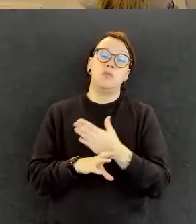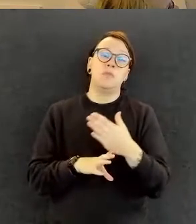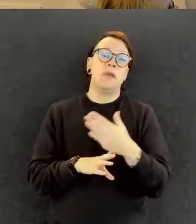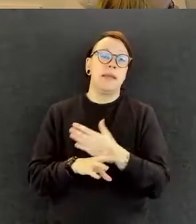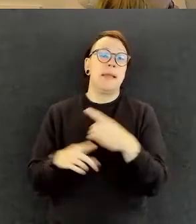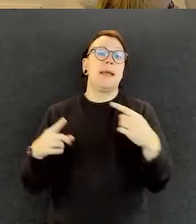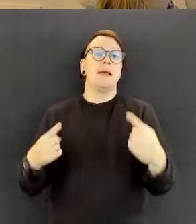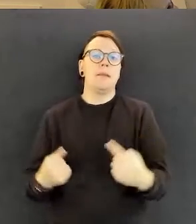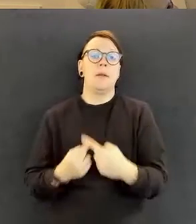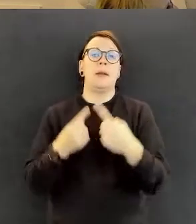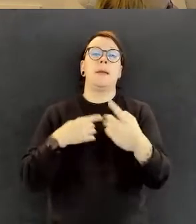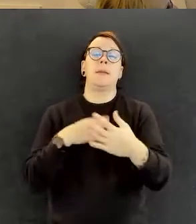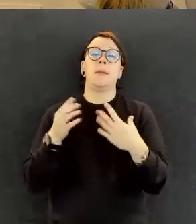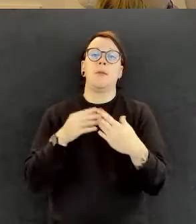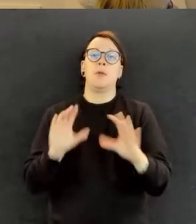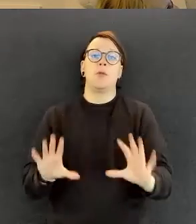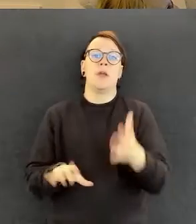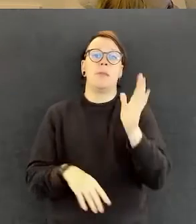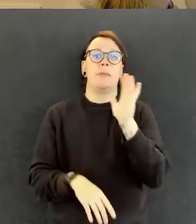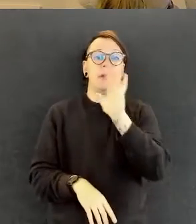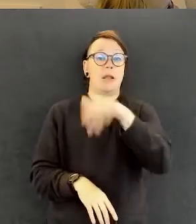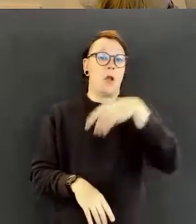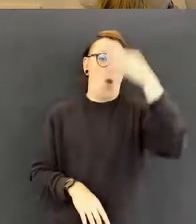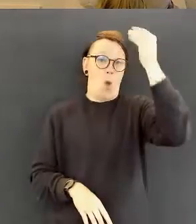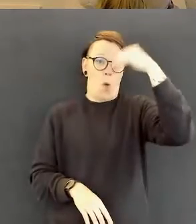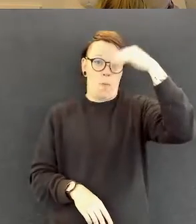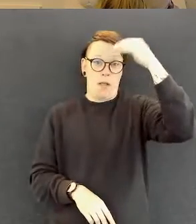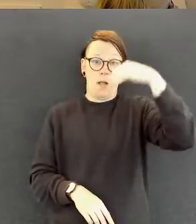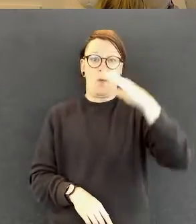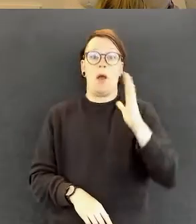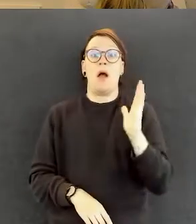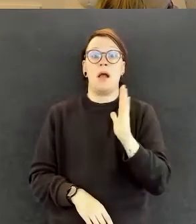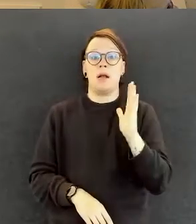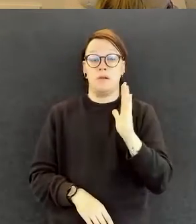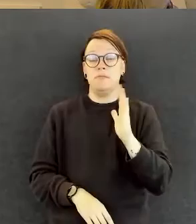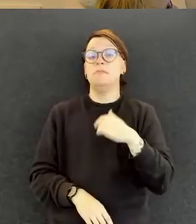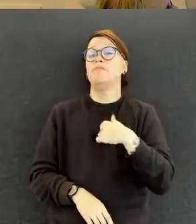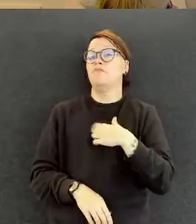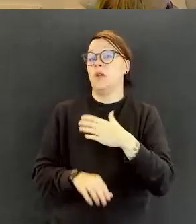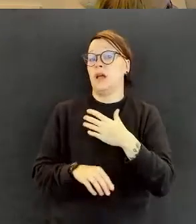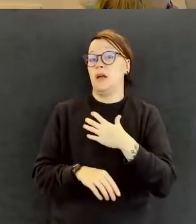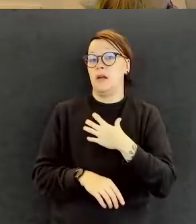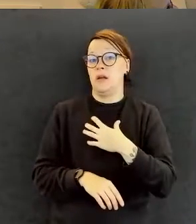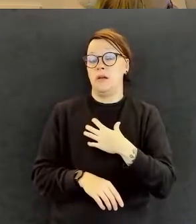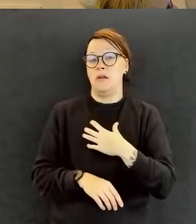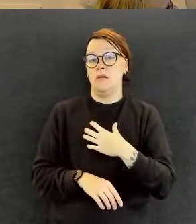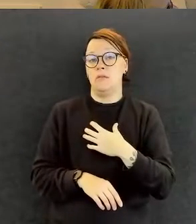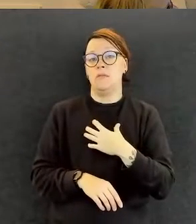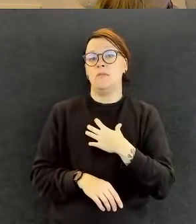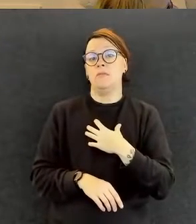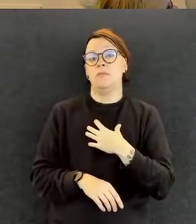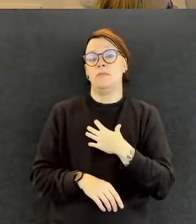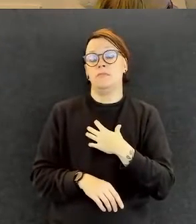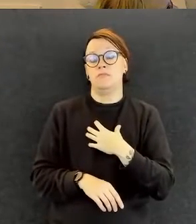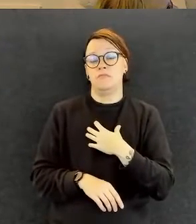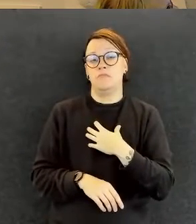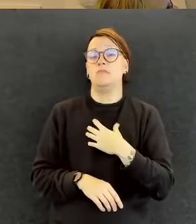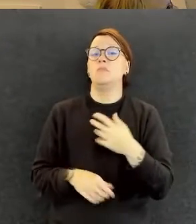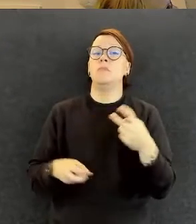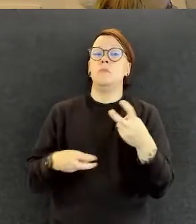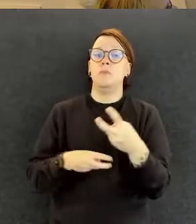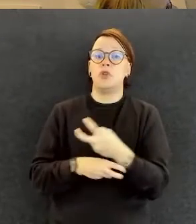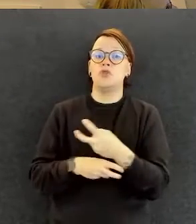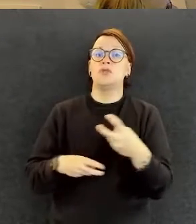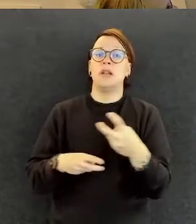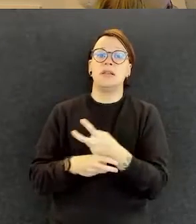opintojen aikana, kun olin harjoittelijana Brysselissä oikeastaan kolmeenkin eri